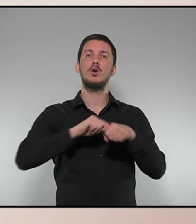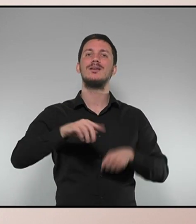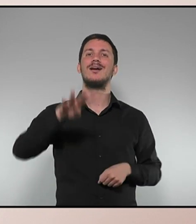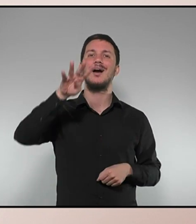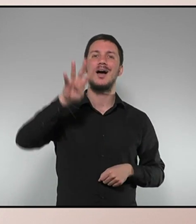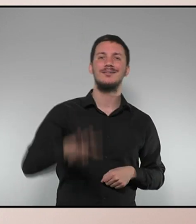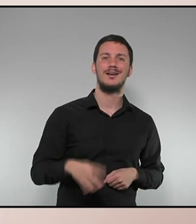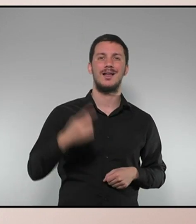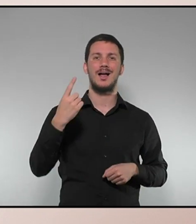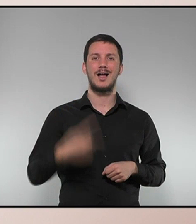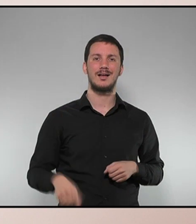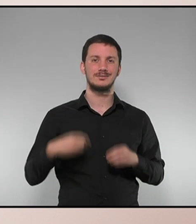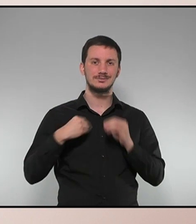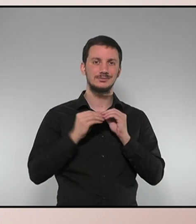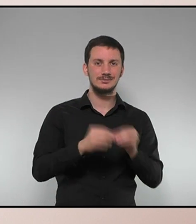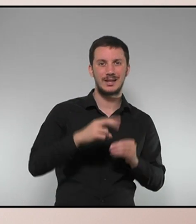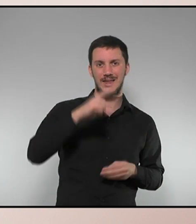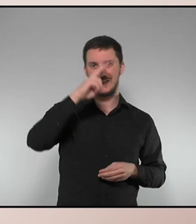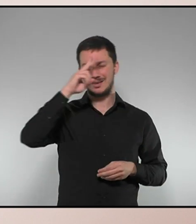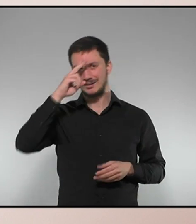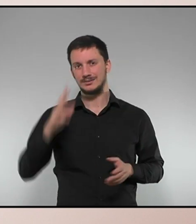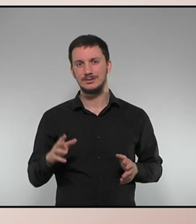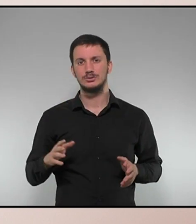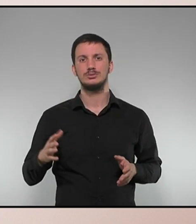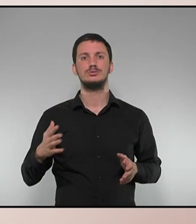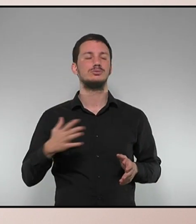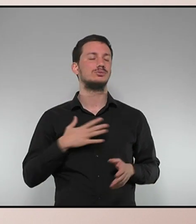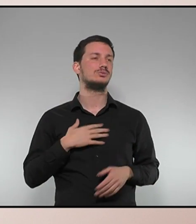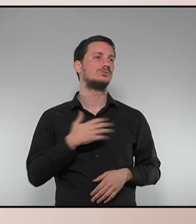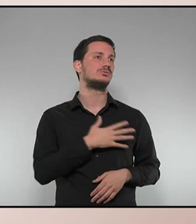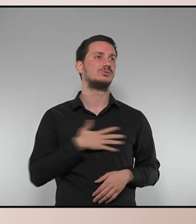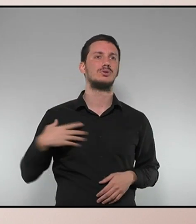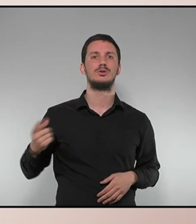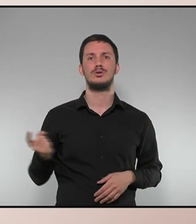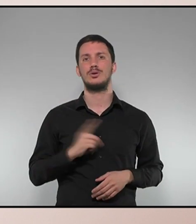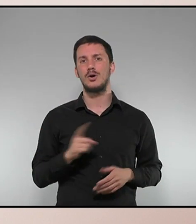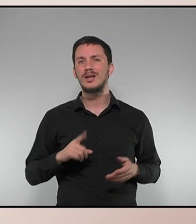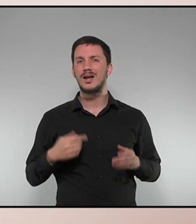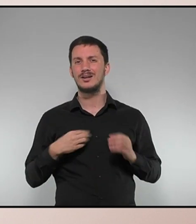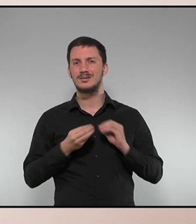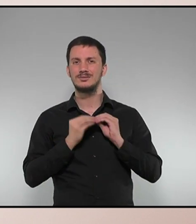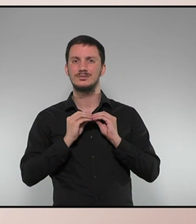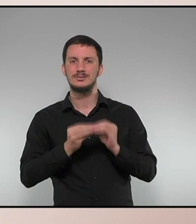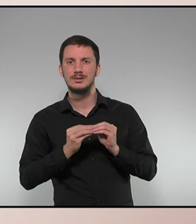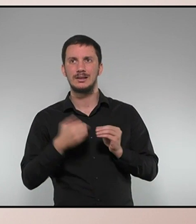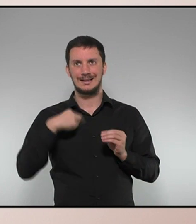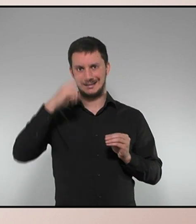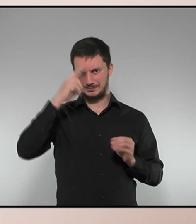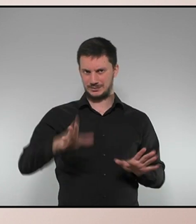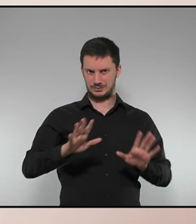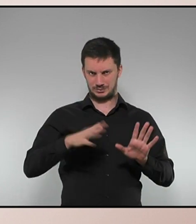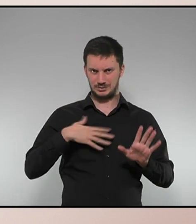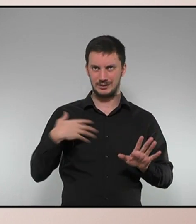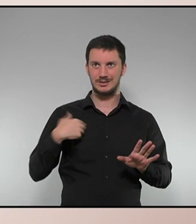arrenca massa incerteses no voldria ser ni massa punyent ni per descomptat irrespectuós. No se deia